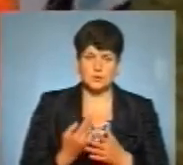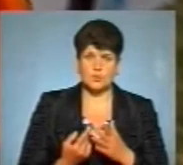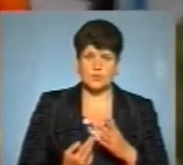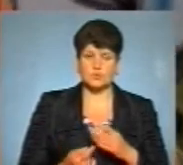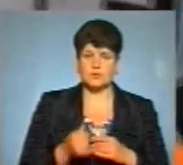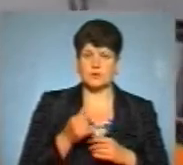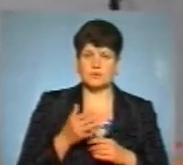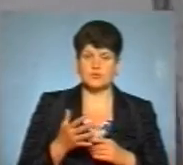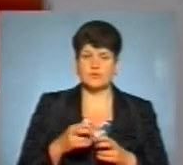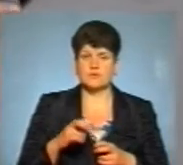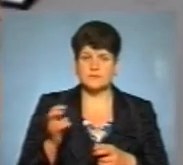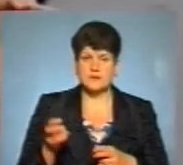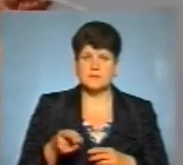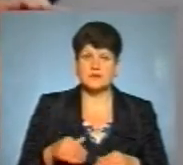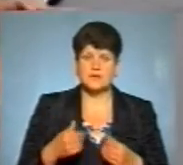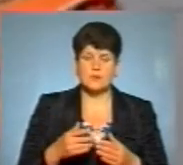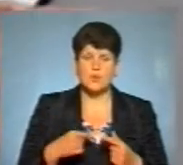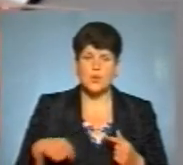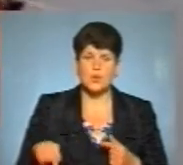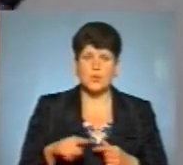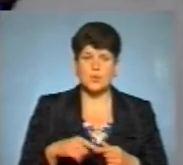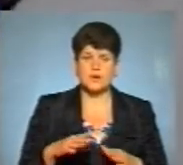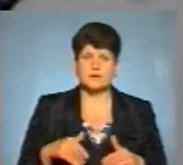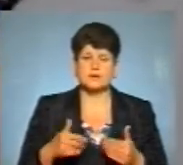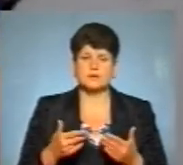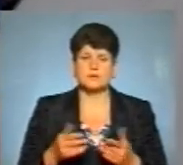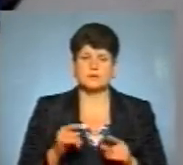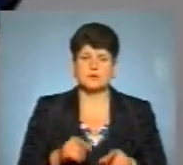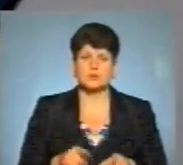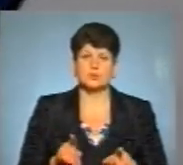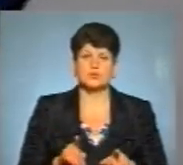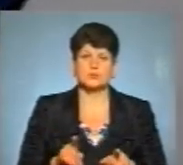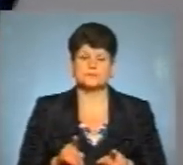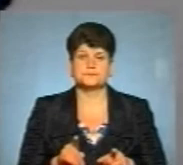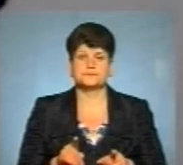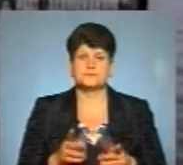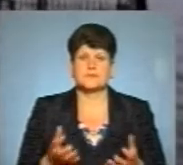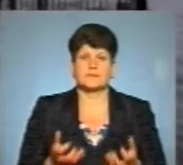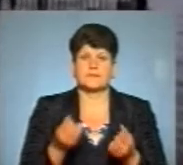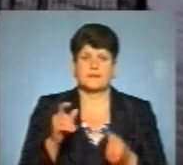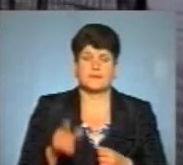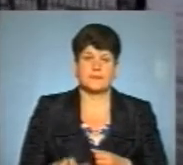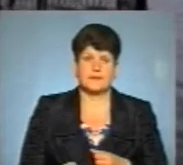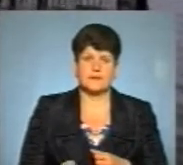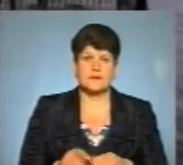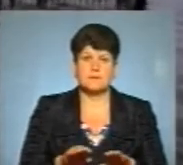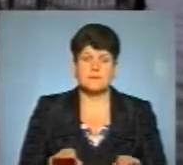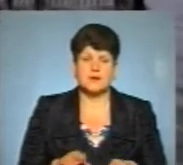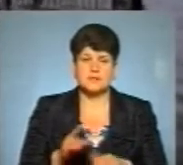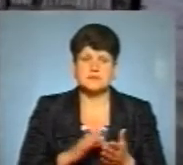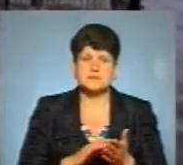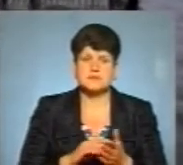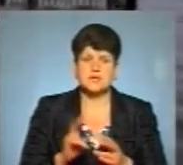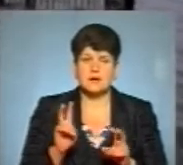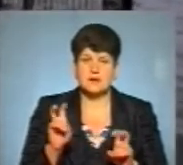може вибратися, то ми ж даємо ці круги, надаємо для того, щоб спасти людину. Пляж «Циганка» до купального